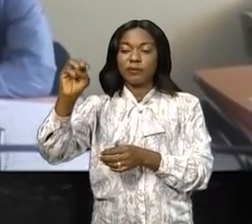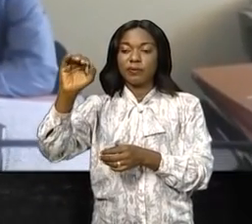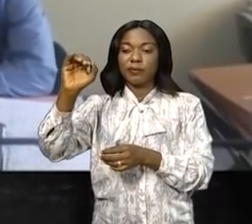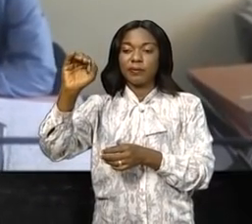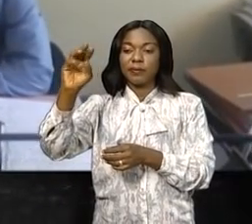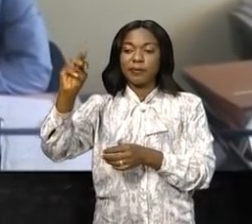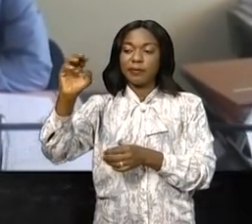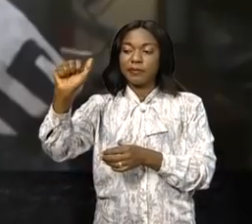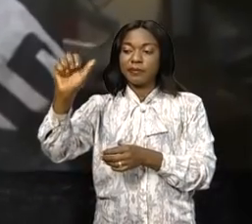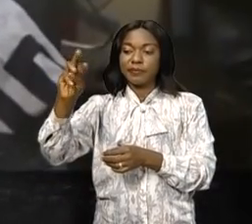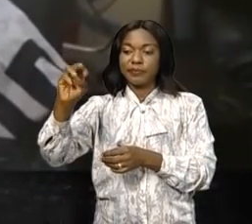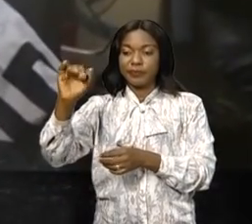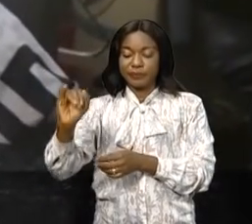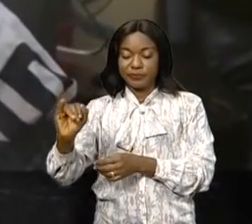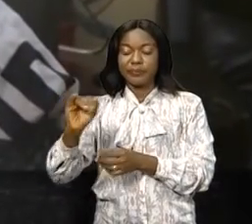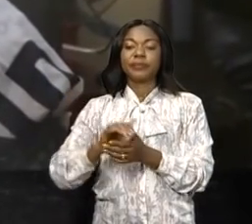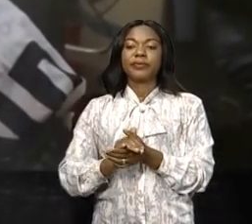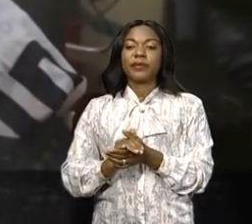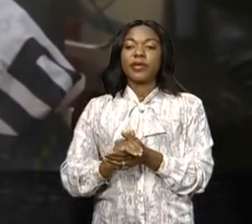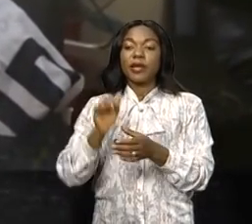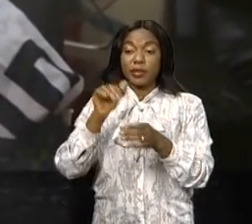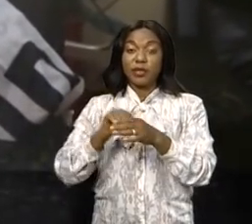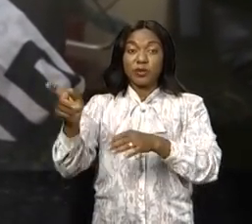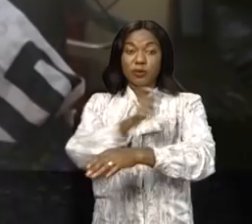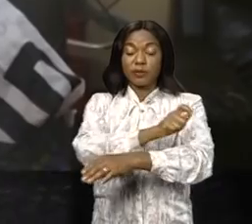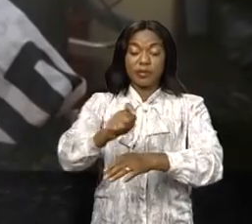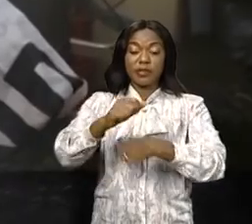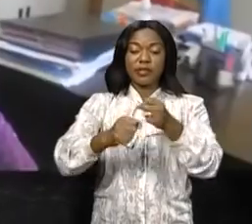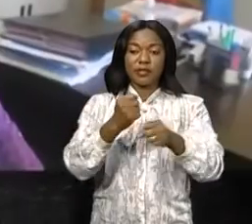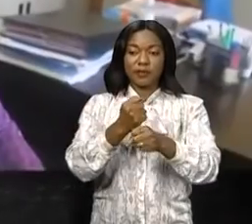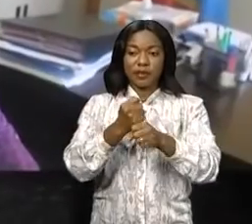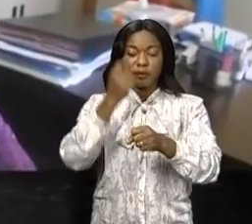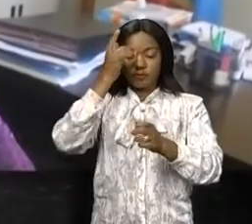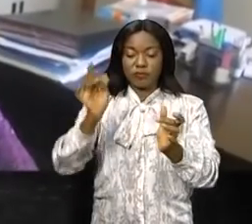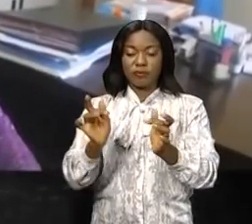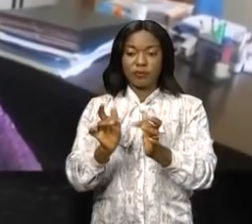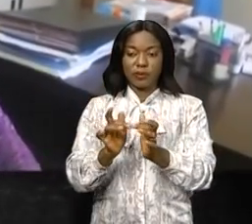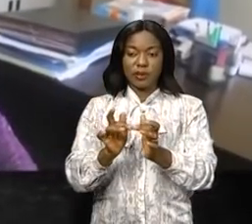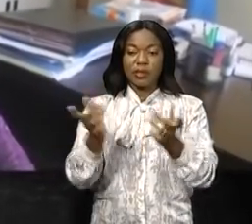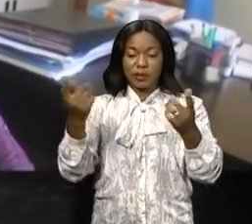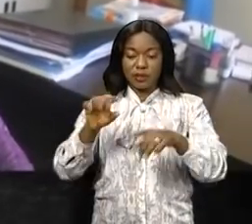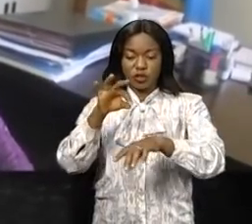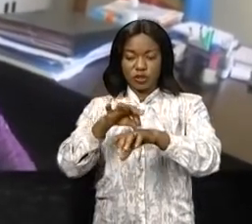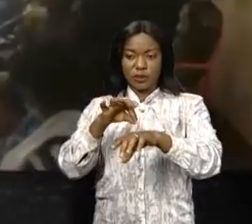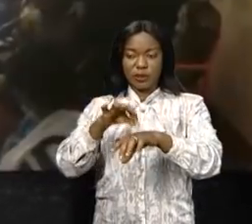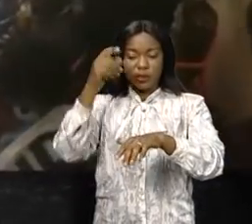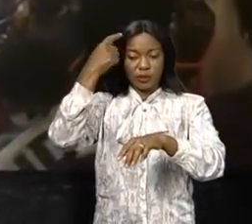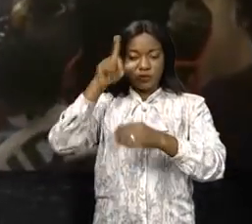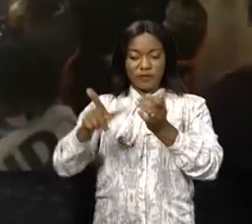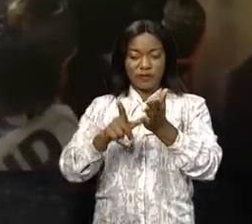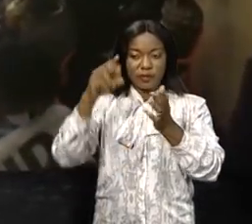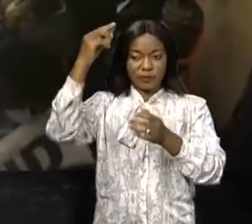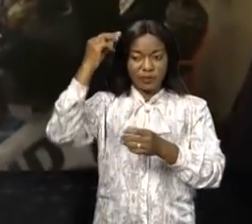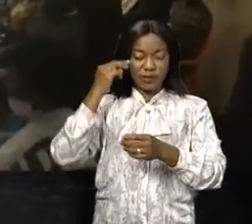Izzikalunda, maître Jérez Kassongo dans son cabinet de travail pour une prise de contact. Occasion pour Mme le vice-ministre